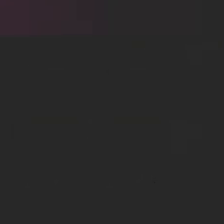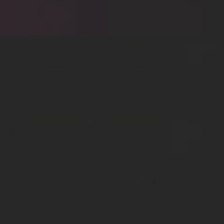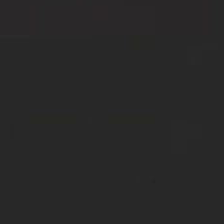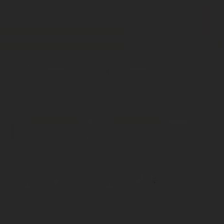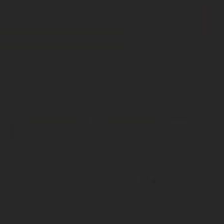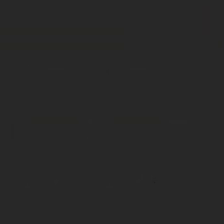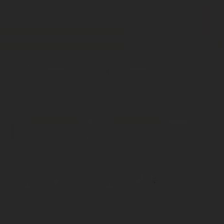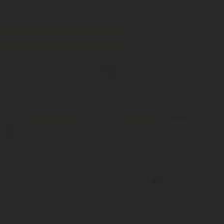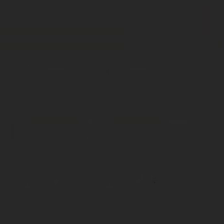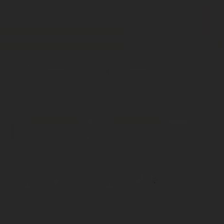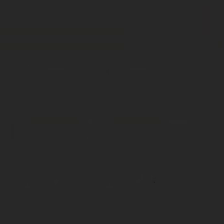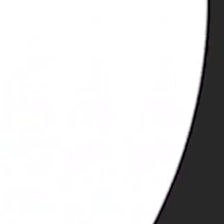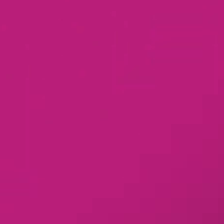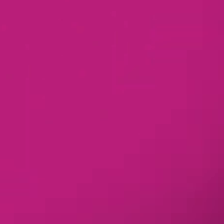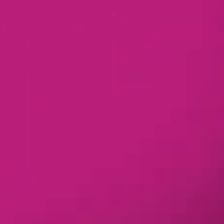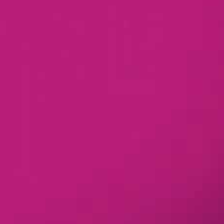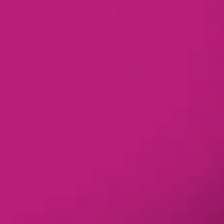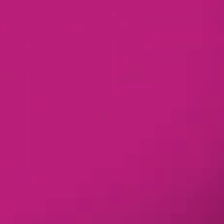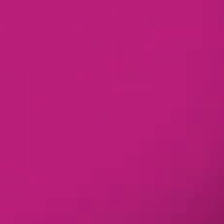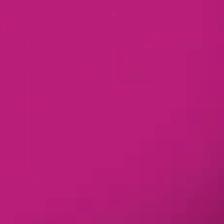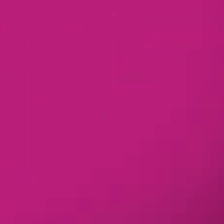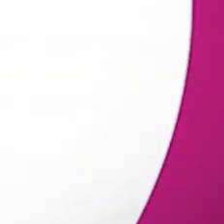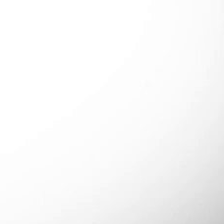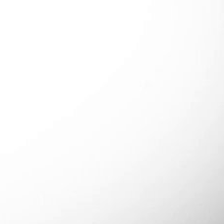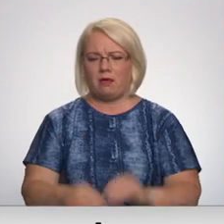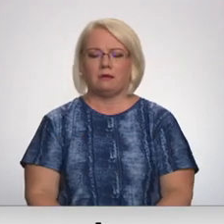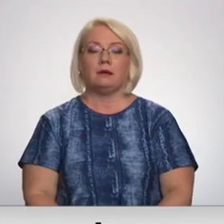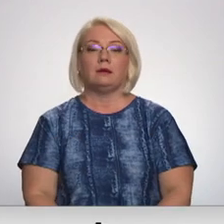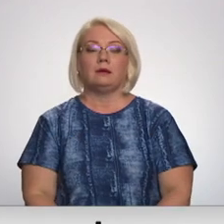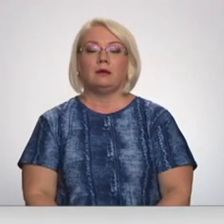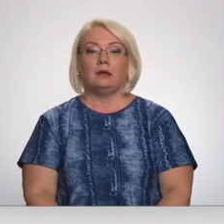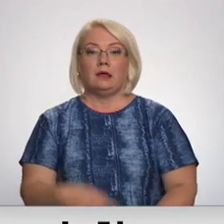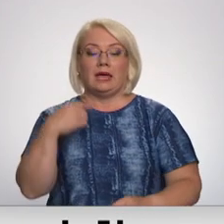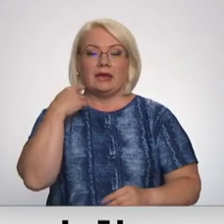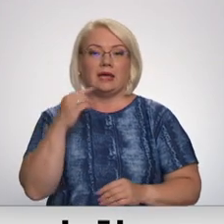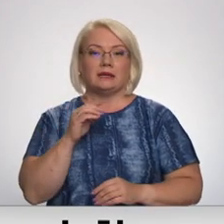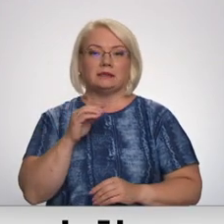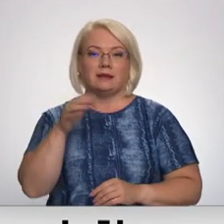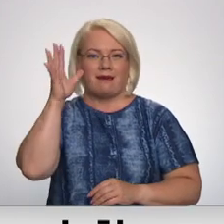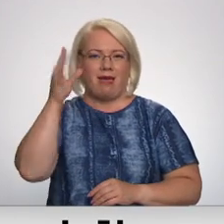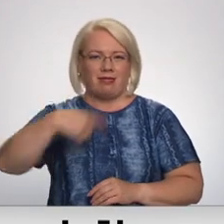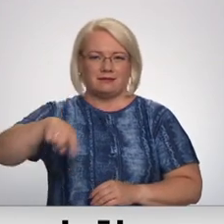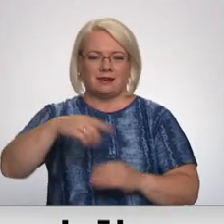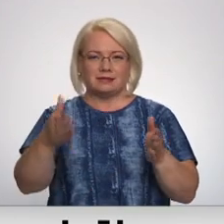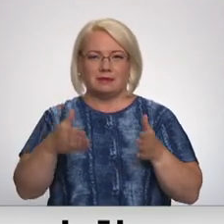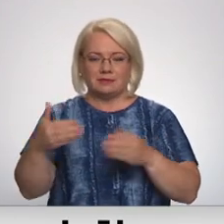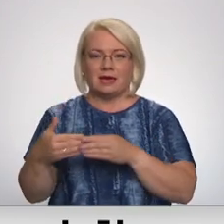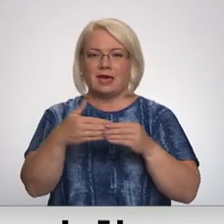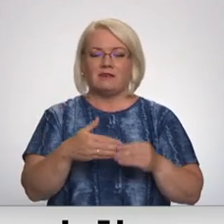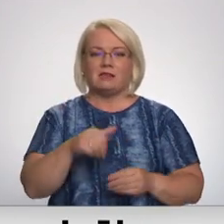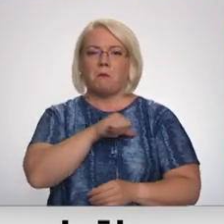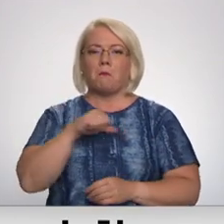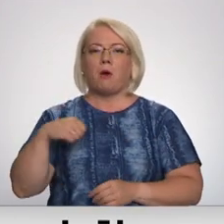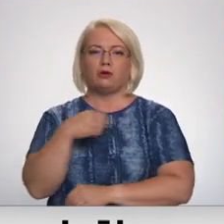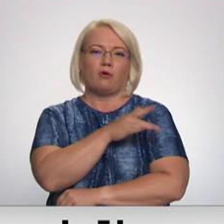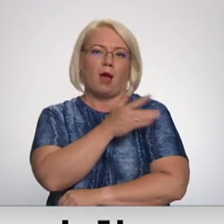Re! Viss ēters ir te! Rīgas Austrumus linīcā ieviesti pašapkalpošanās